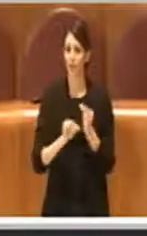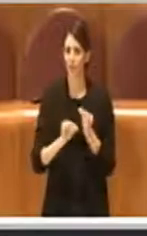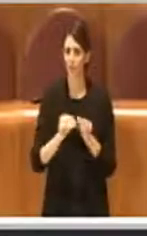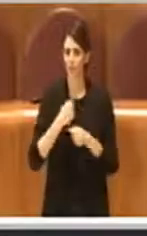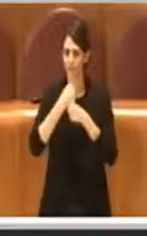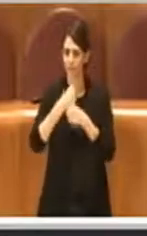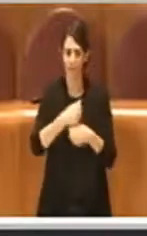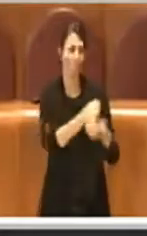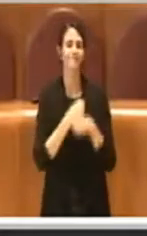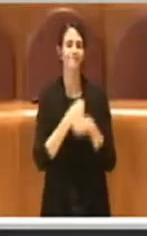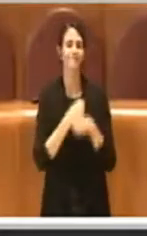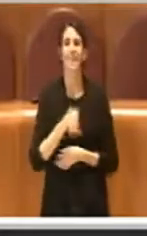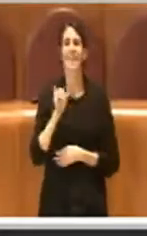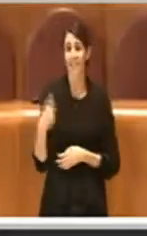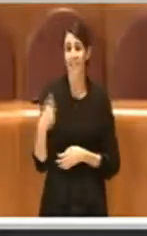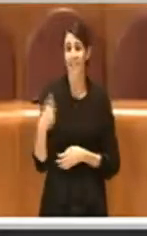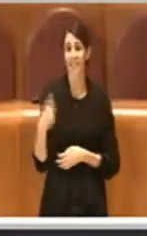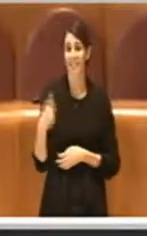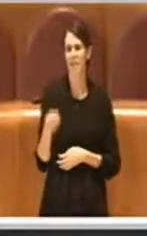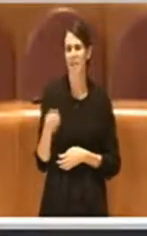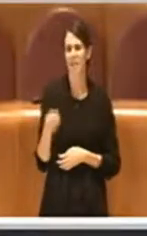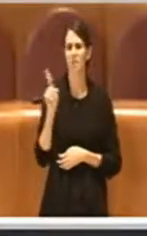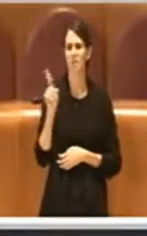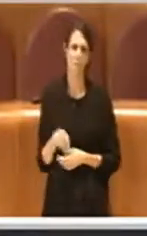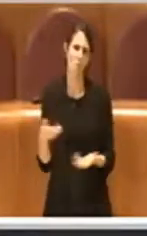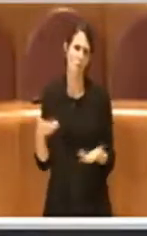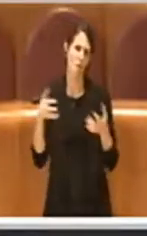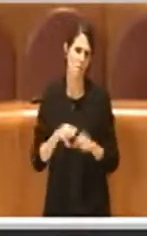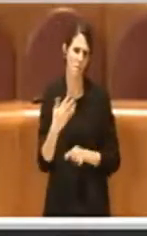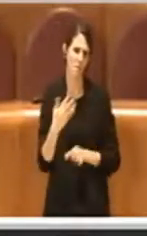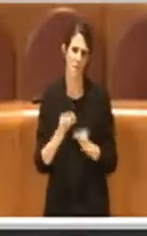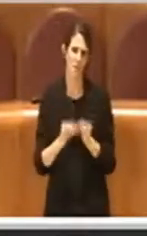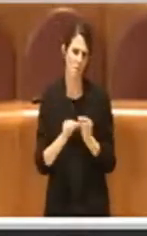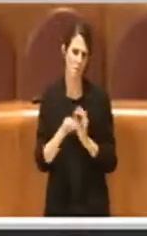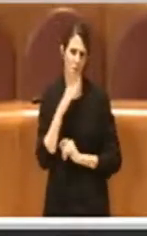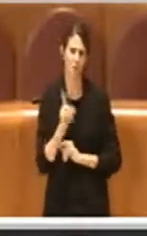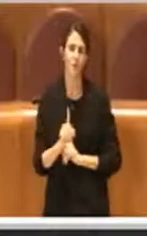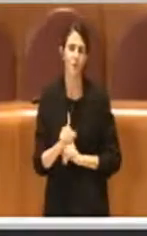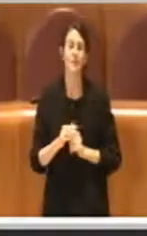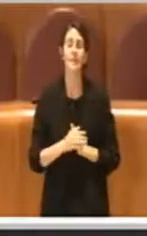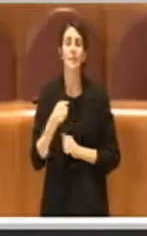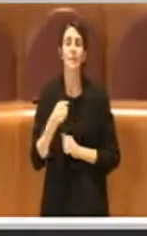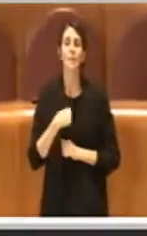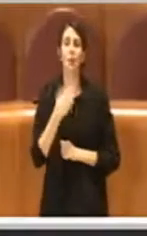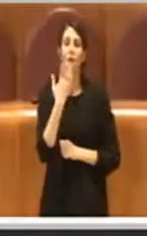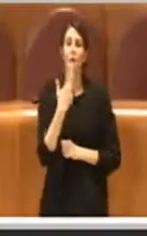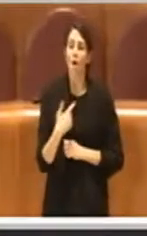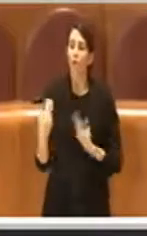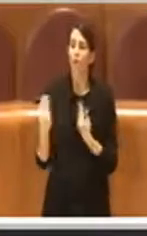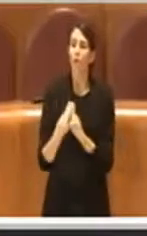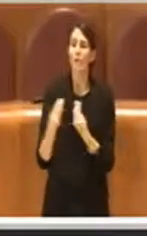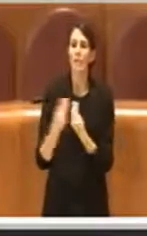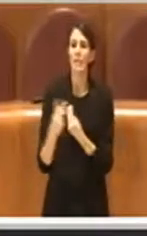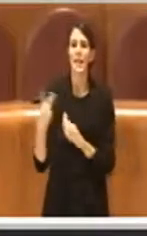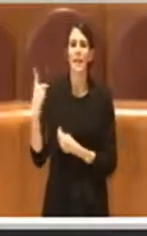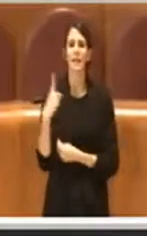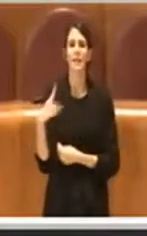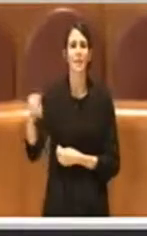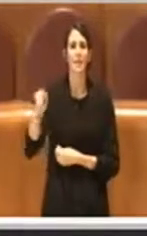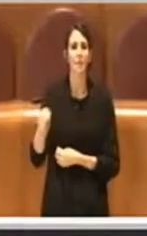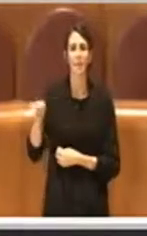Grazie Presidente. Sì, io devo dire, vorrei rassicurare il consigliere De Priamo, qui nessuno sta assolutamente